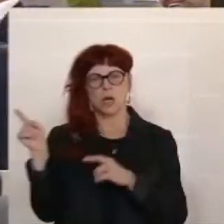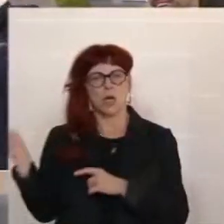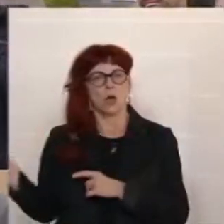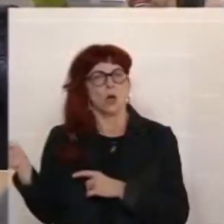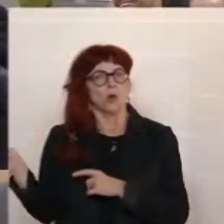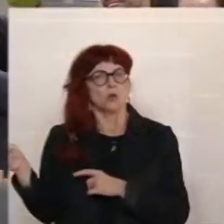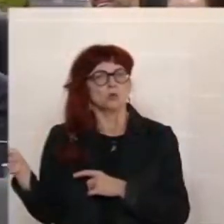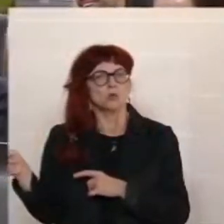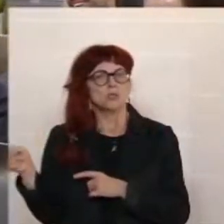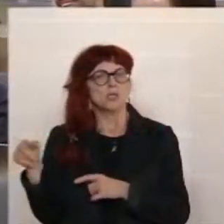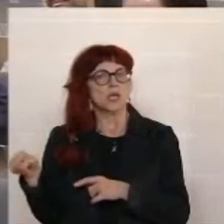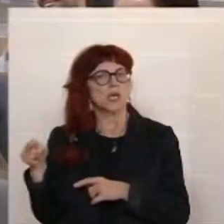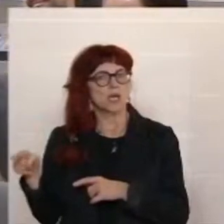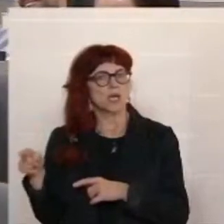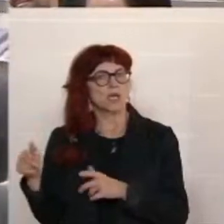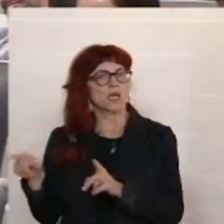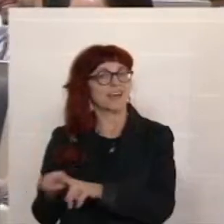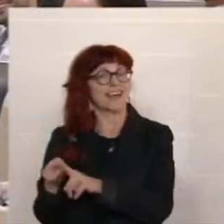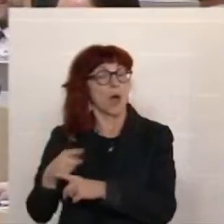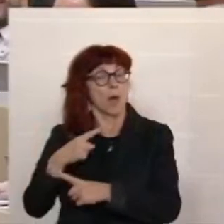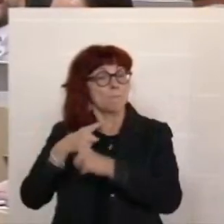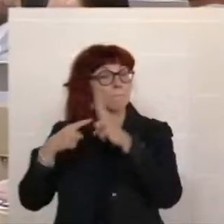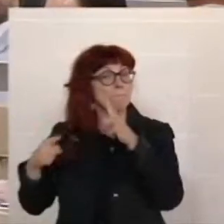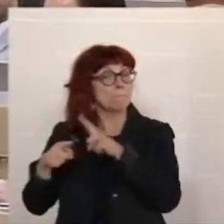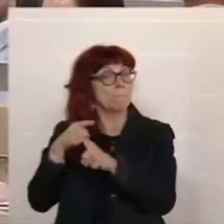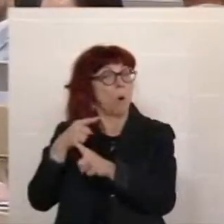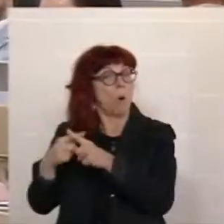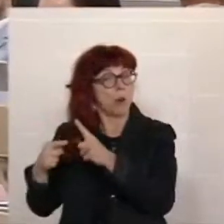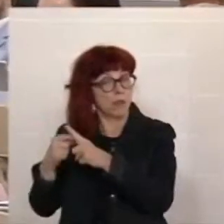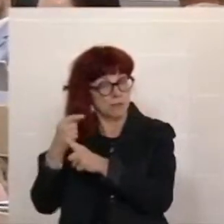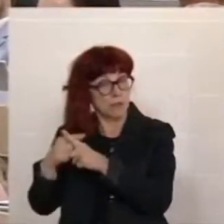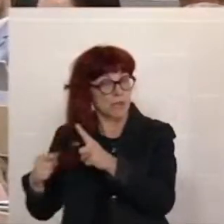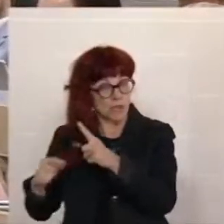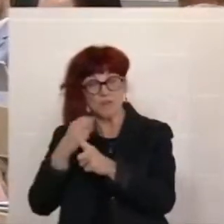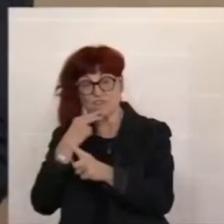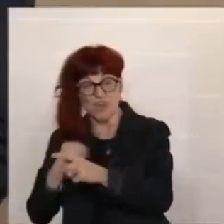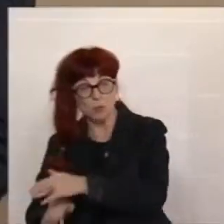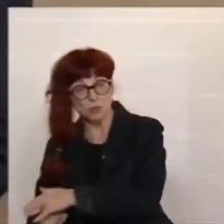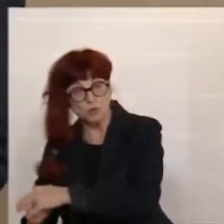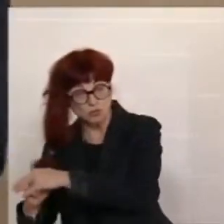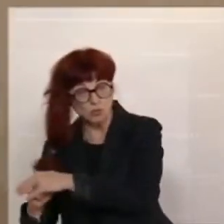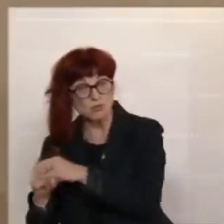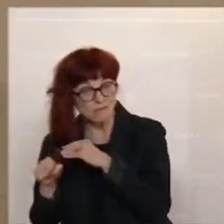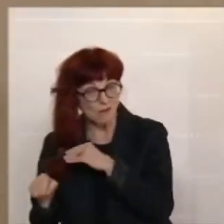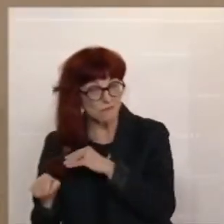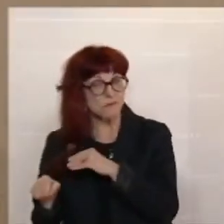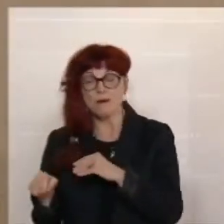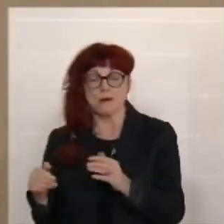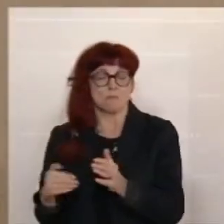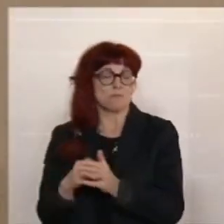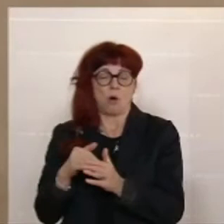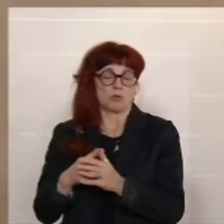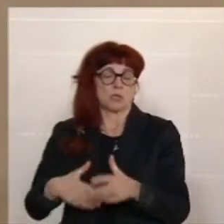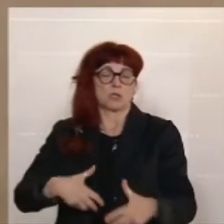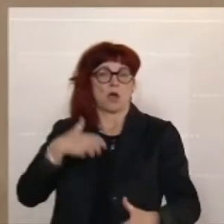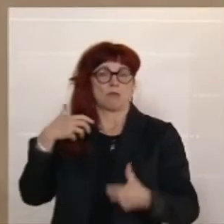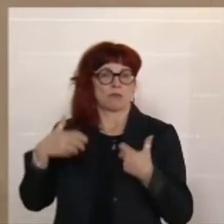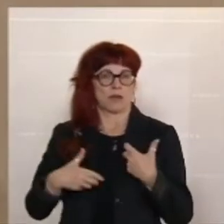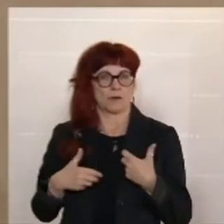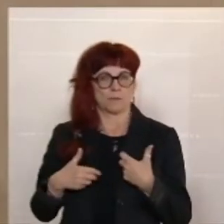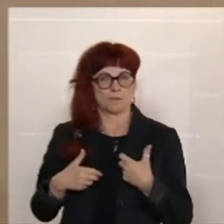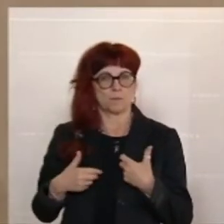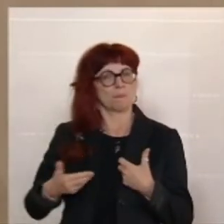Steigbügelhalter so einer Politik brauchen Sie nicht aufregen. Kommen wir, als vor 110